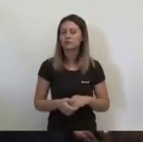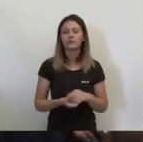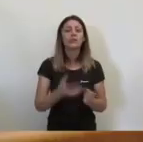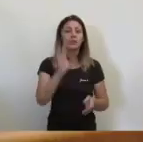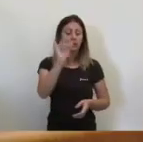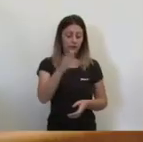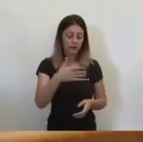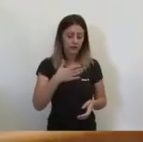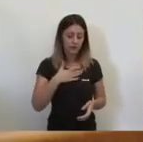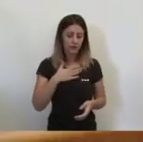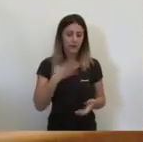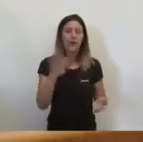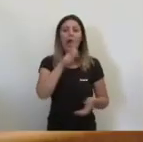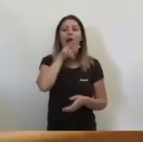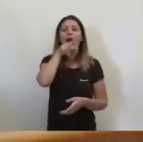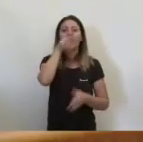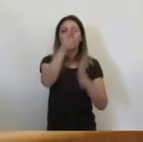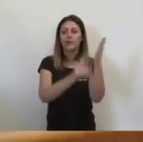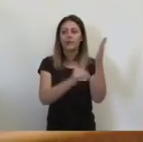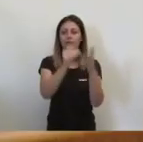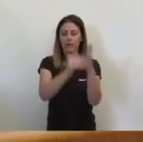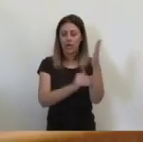Sí, a m'agradaria començar este plenari